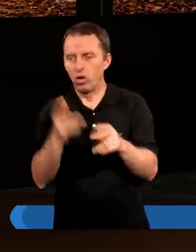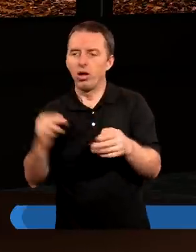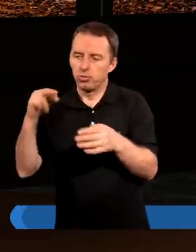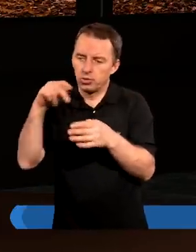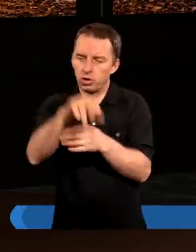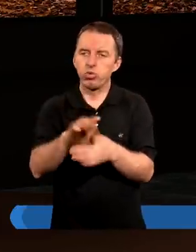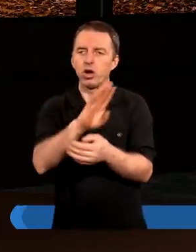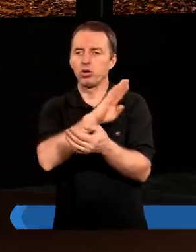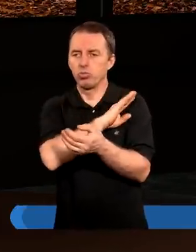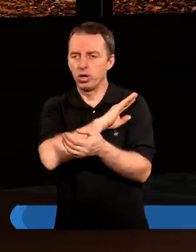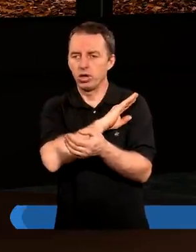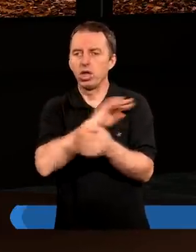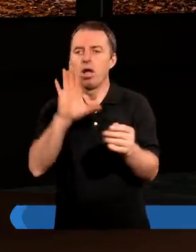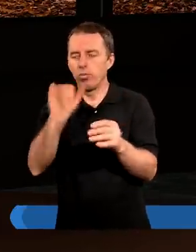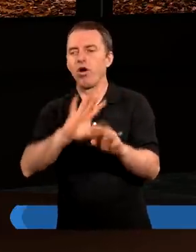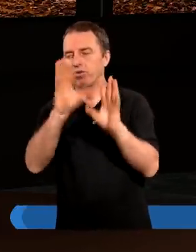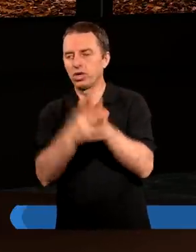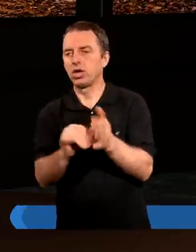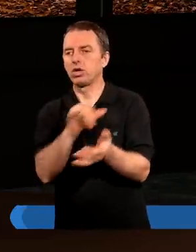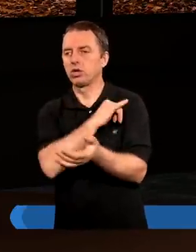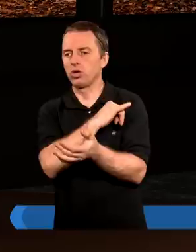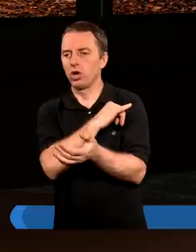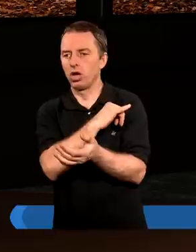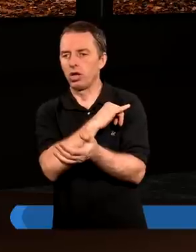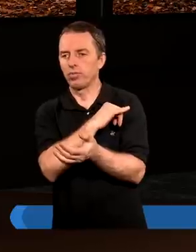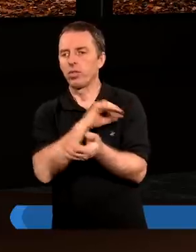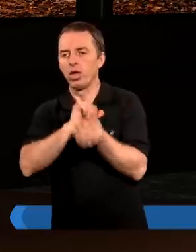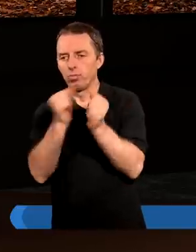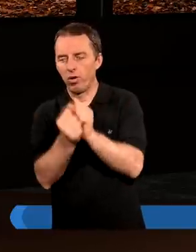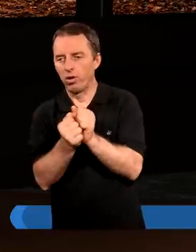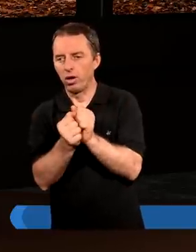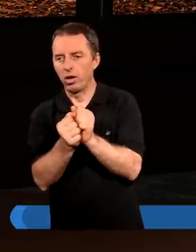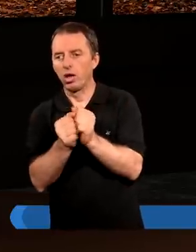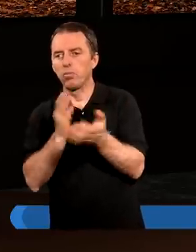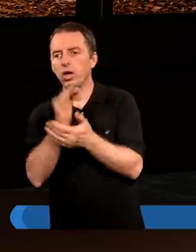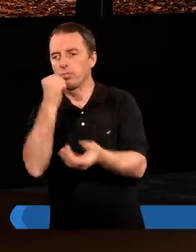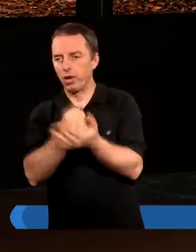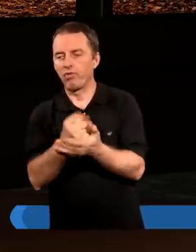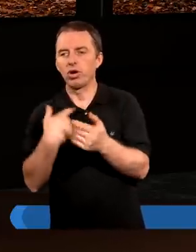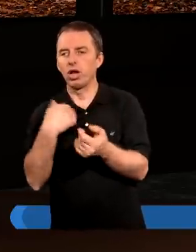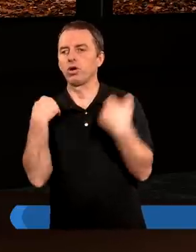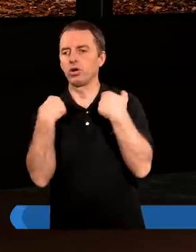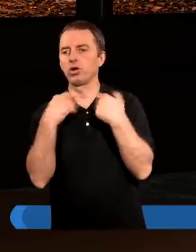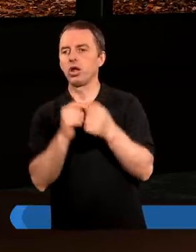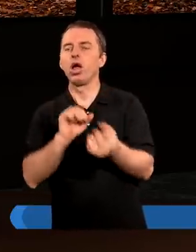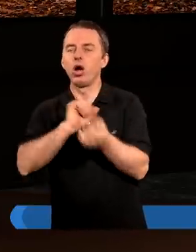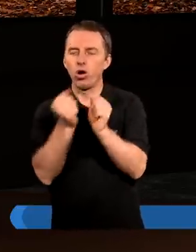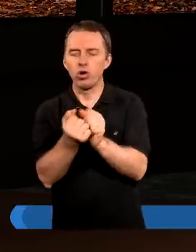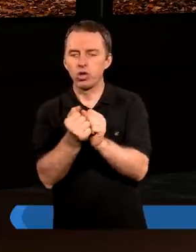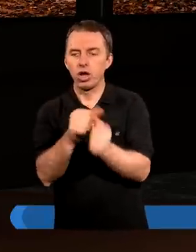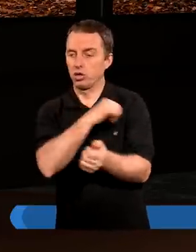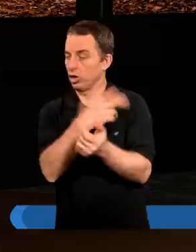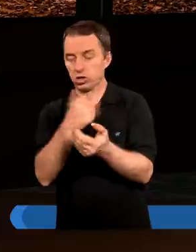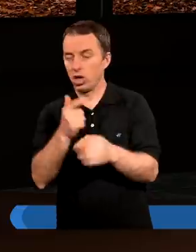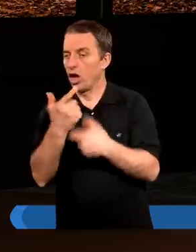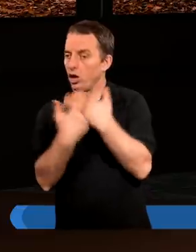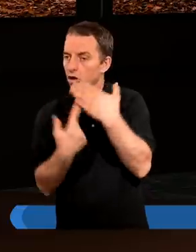przeszła śmierć, bo wszyscy zgrzeszyli. Już bowiem przed prawem grzech był na świecie, chociaż grzech się